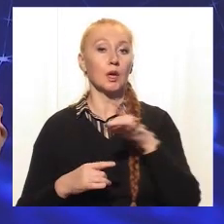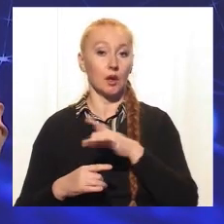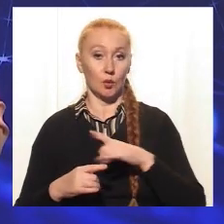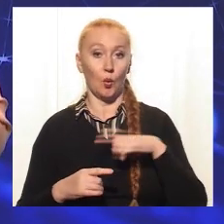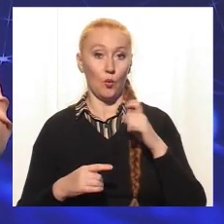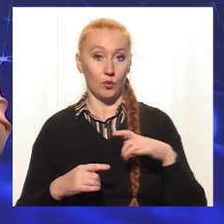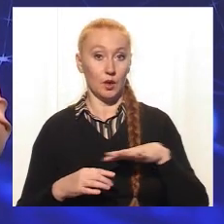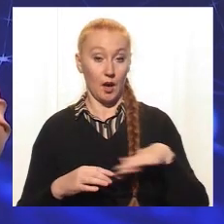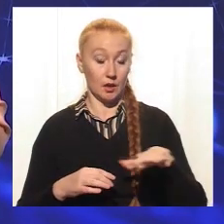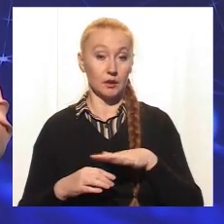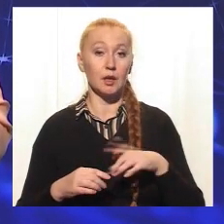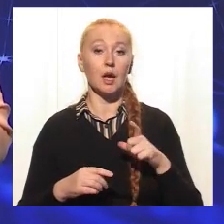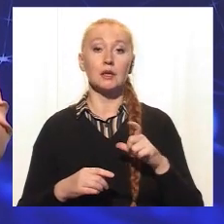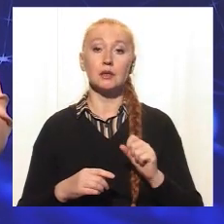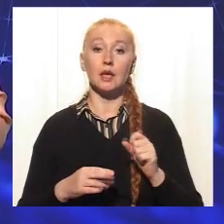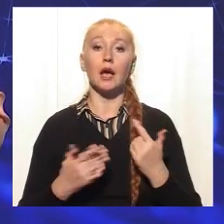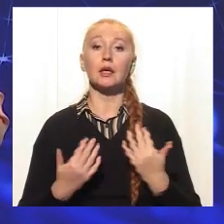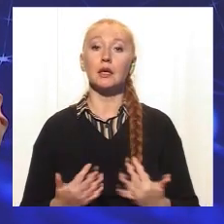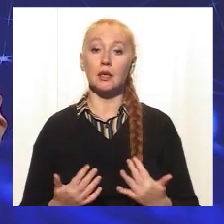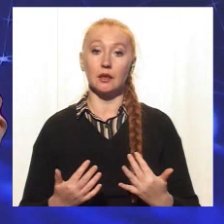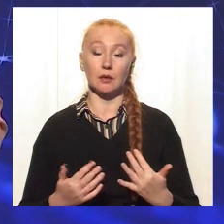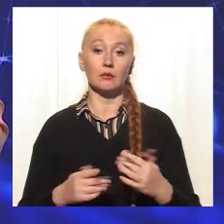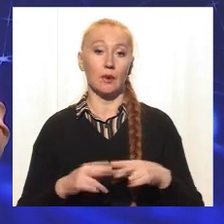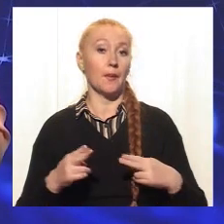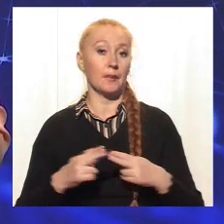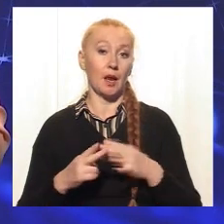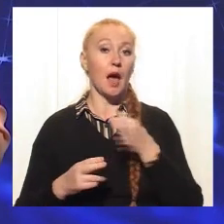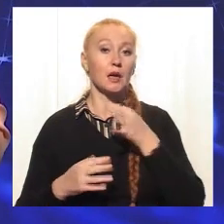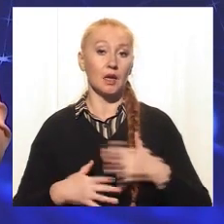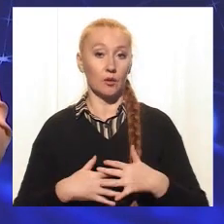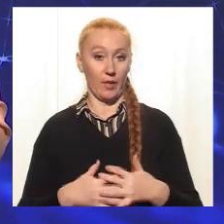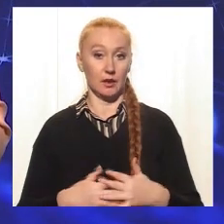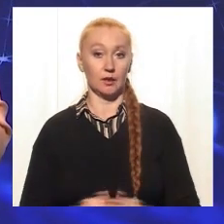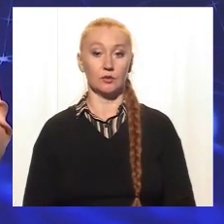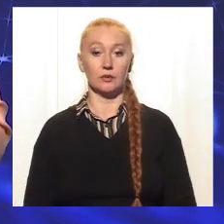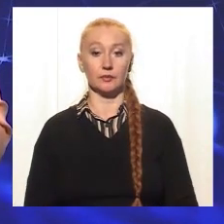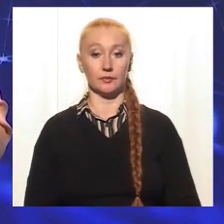країни за кількістю переривання ранньої вагітності.